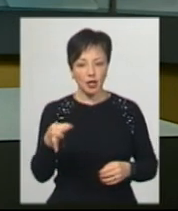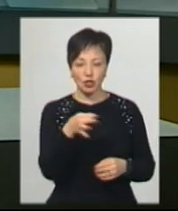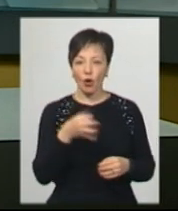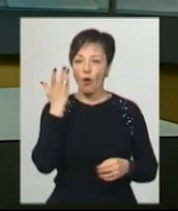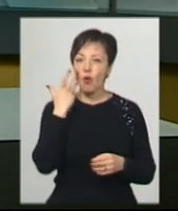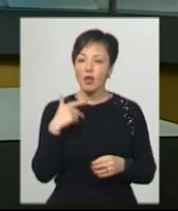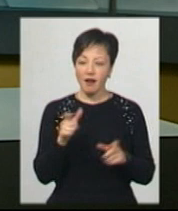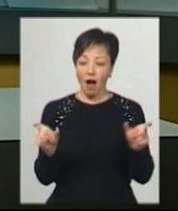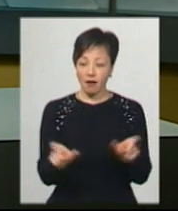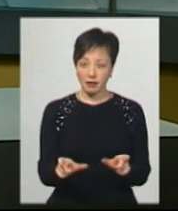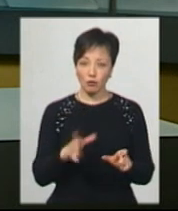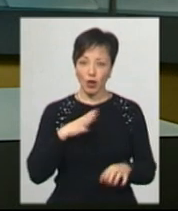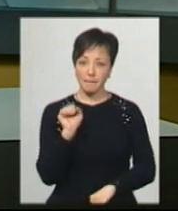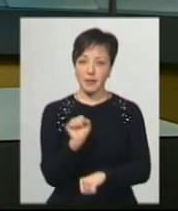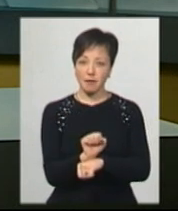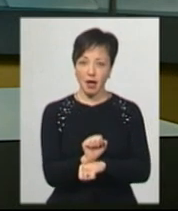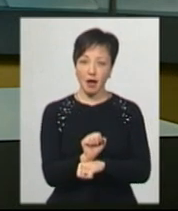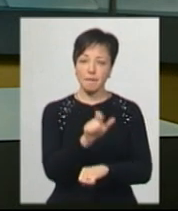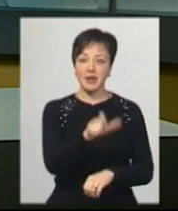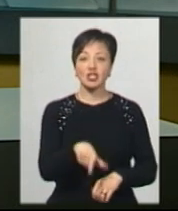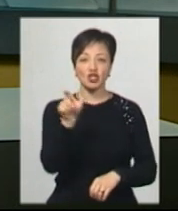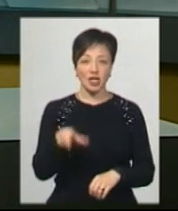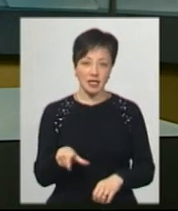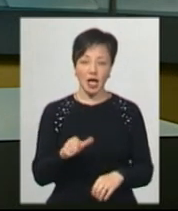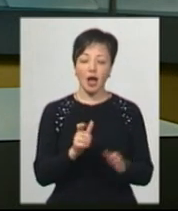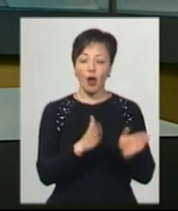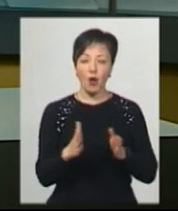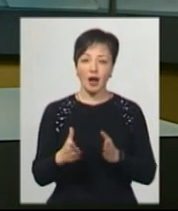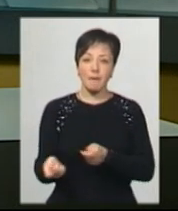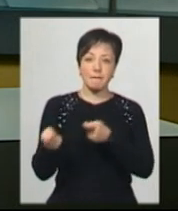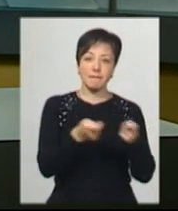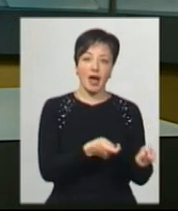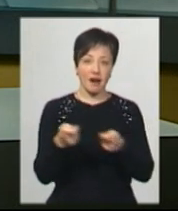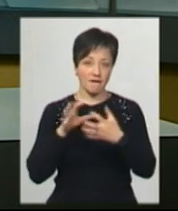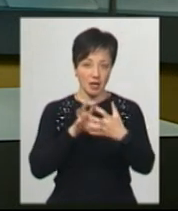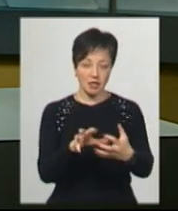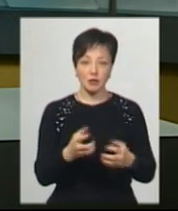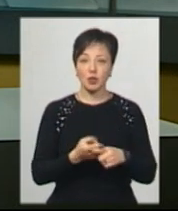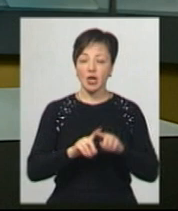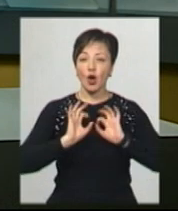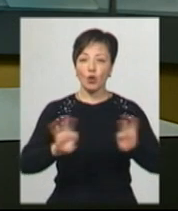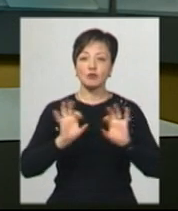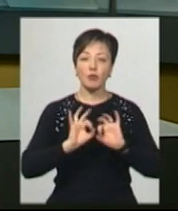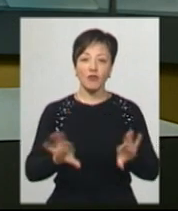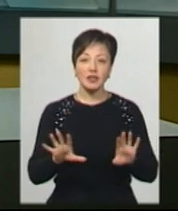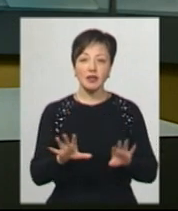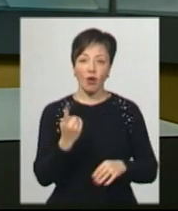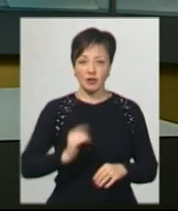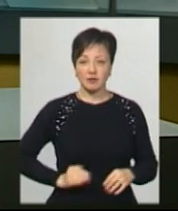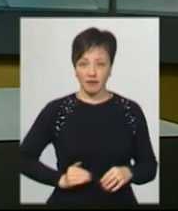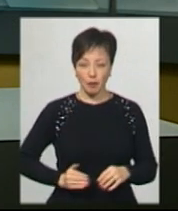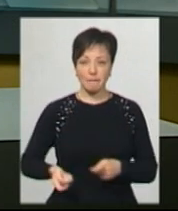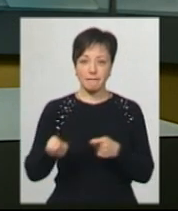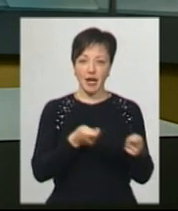відколи в рамках карантину були припинені пасажирські регулярні перевезення. Про це Суспільному розповів один з перевізників